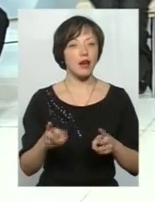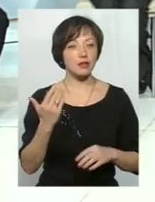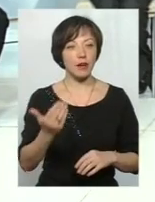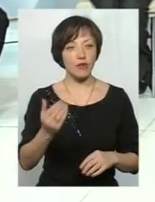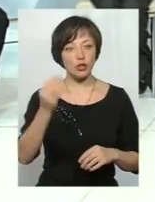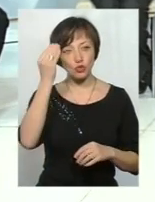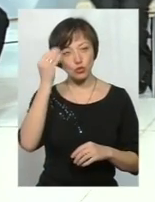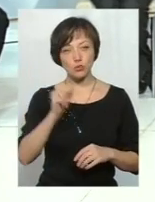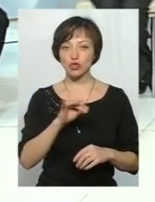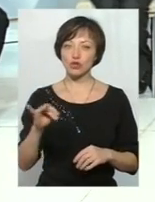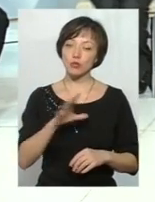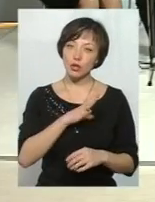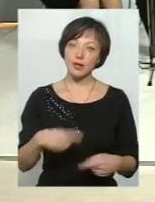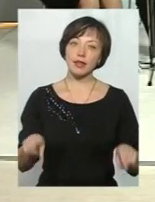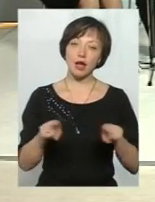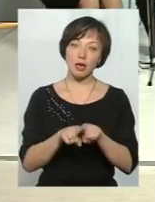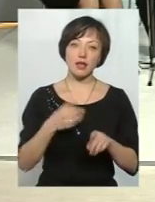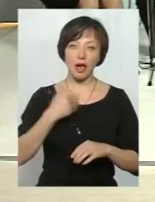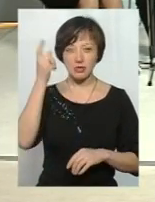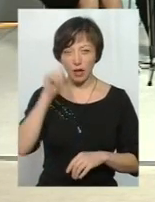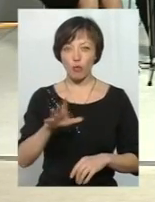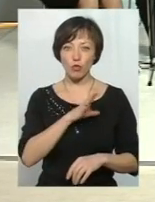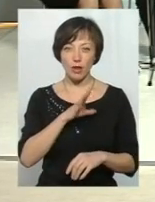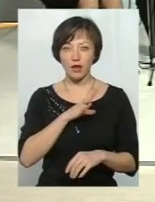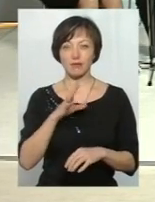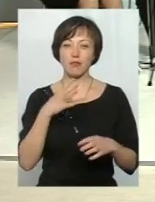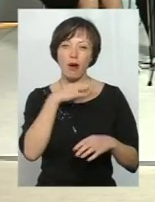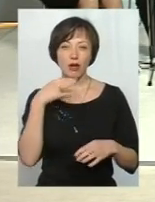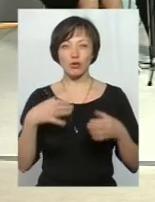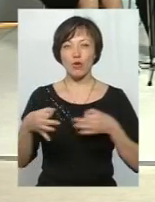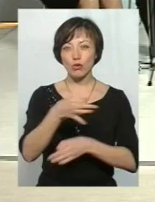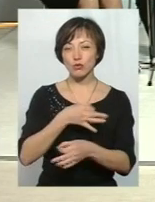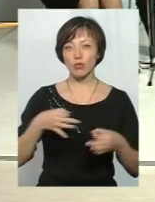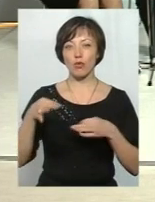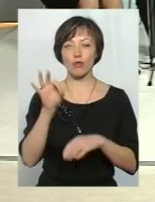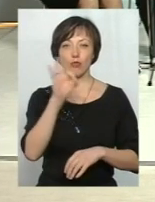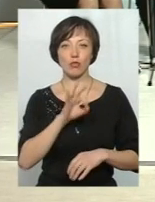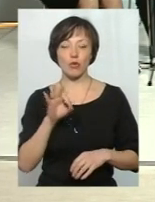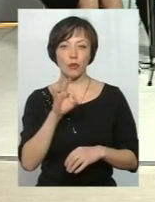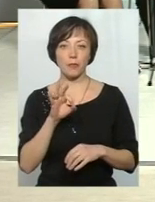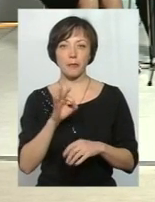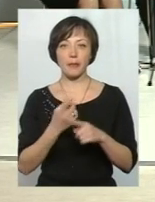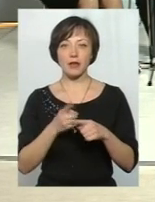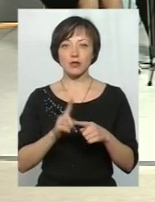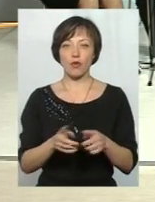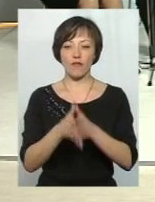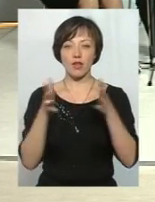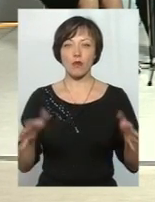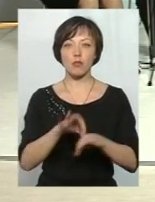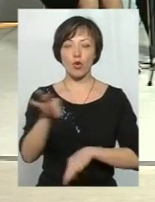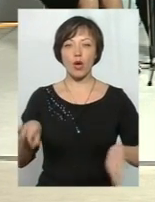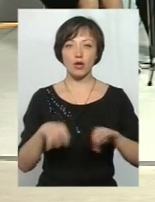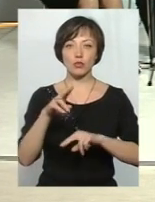думку, чи були такі, я знаю, що були в кулуарах, чимало говорилося довкола оцього амбітного проєкту